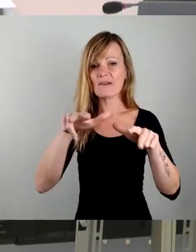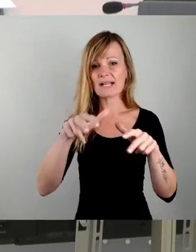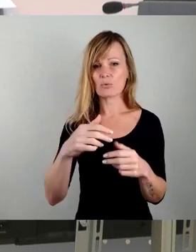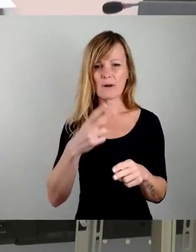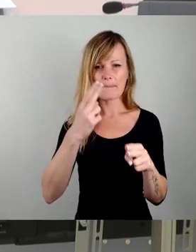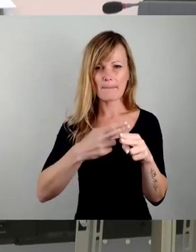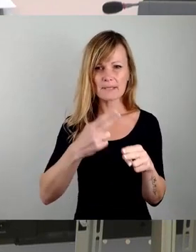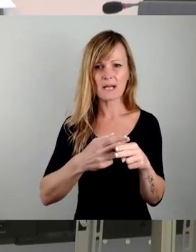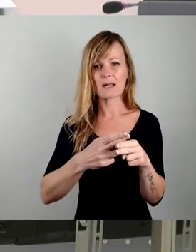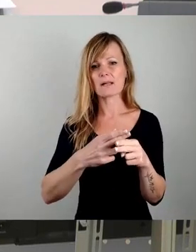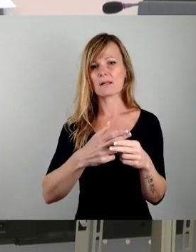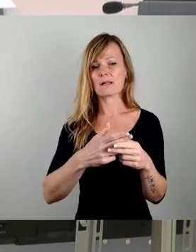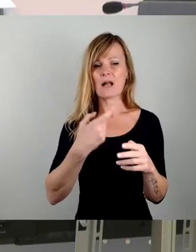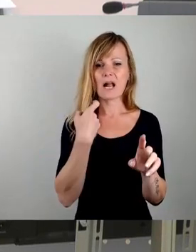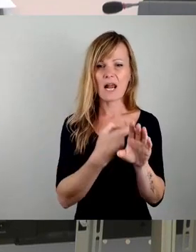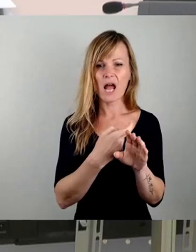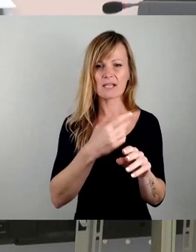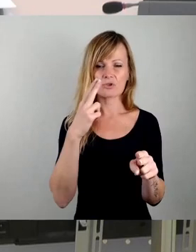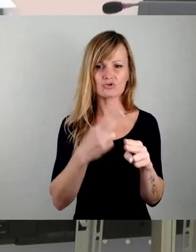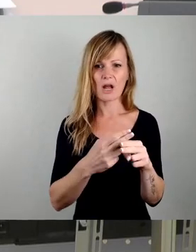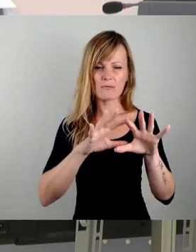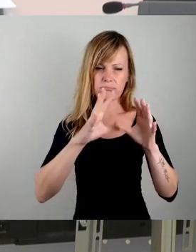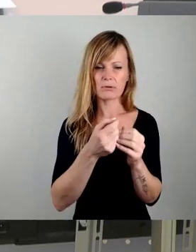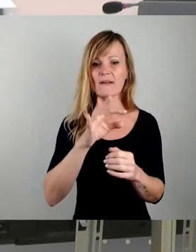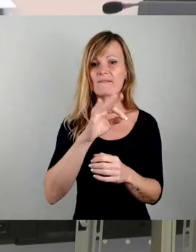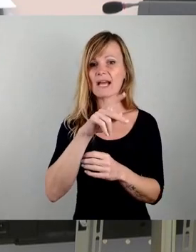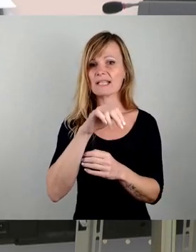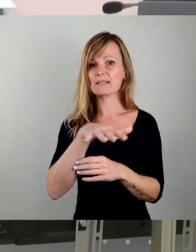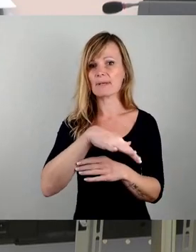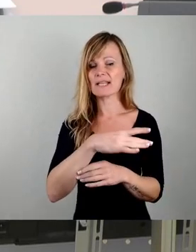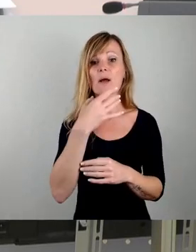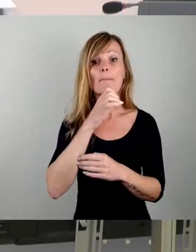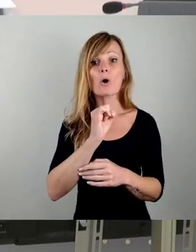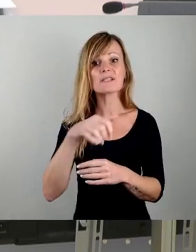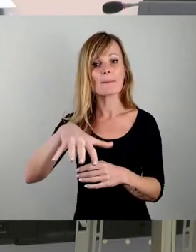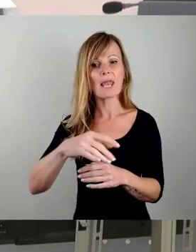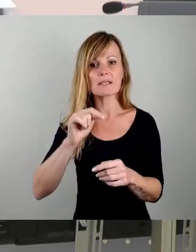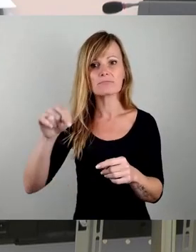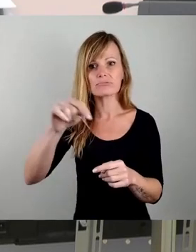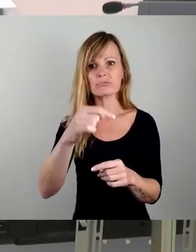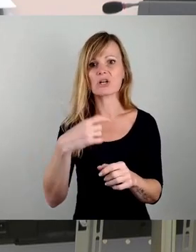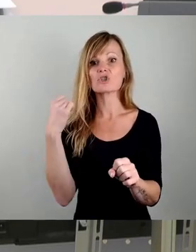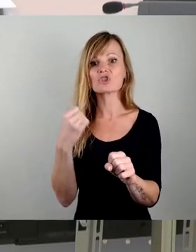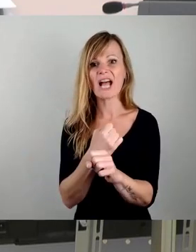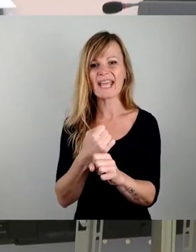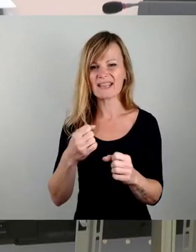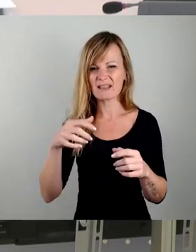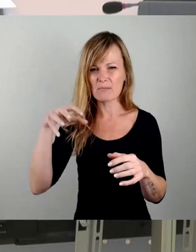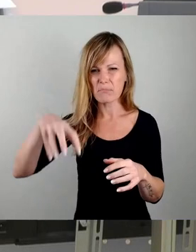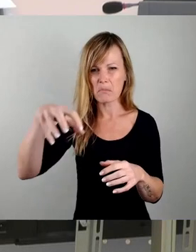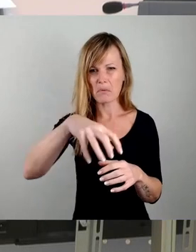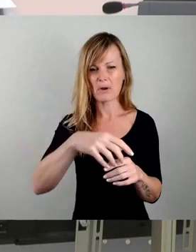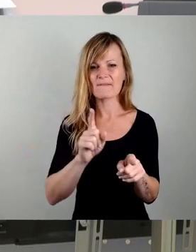dem Ferdinandplatz. Wir haben den Postplatz. Und ich höre jetzt auf mit Aufzählen der Steinwüsten. Meine Damen und Herren,